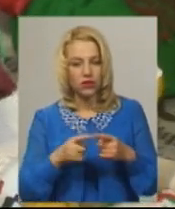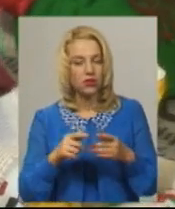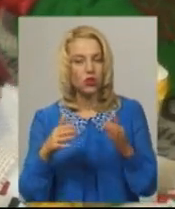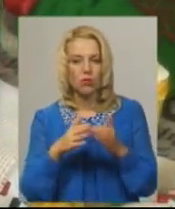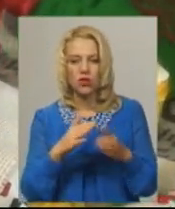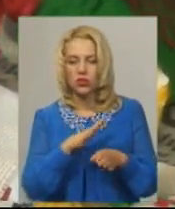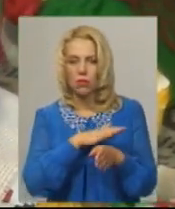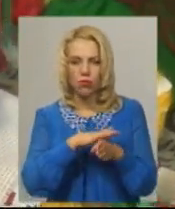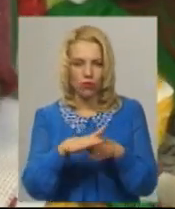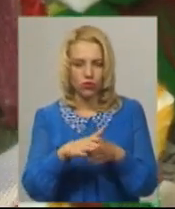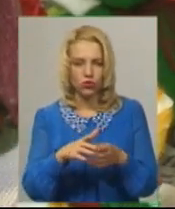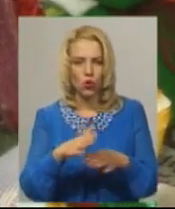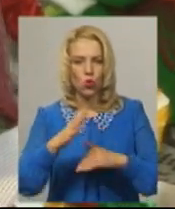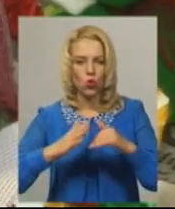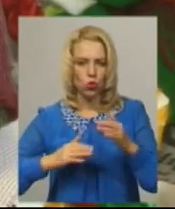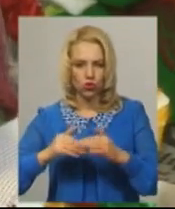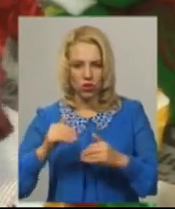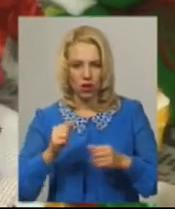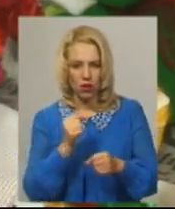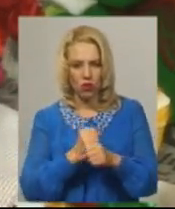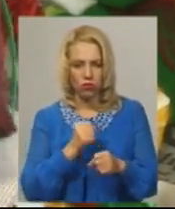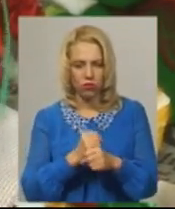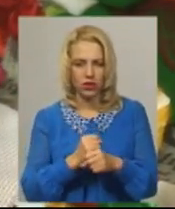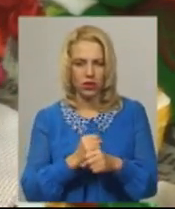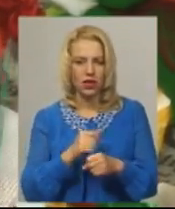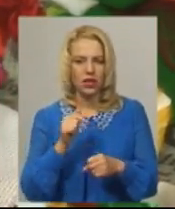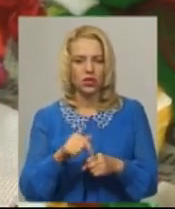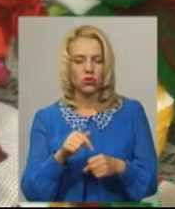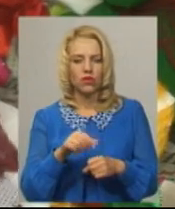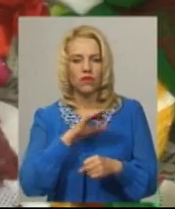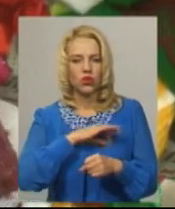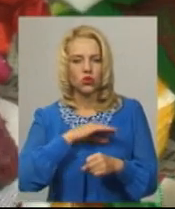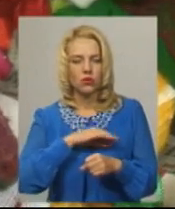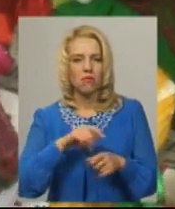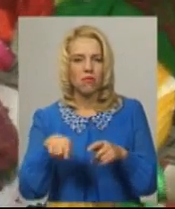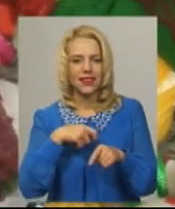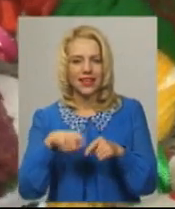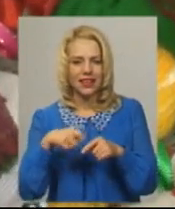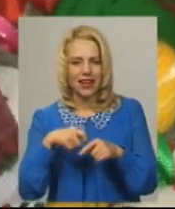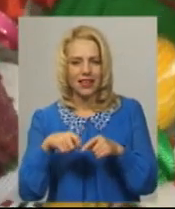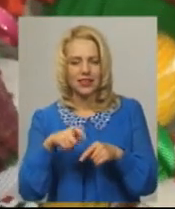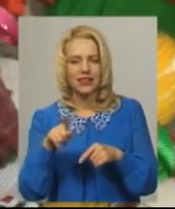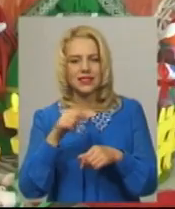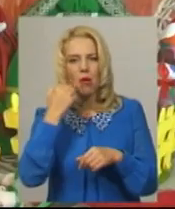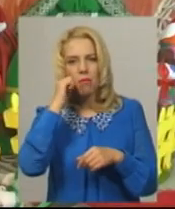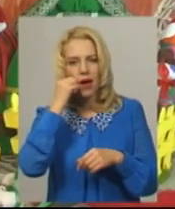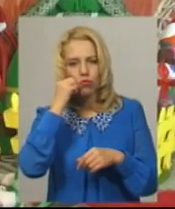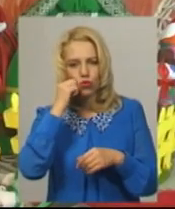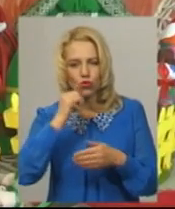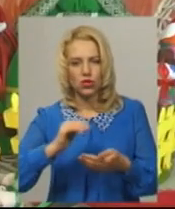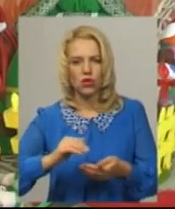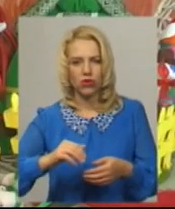абсолютно вручну. Тобто тут не тільки ножниць не використована, а матеріал прийшов з бабусиної скрині на